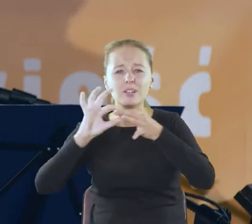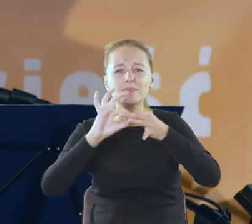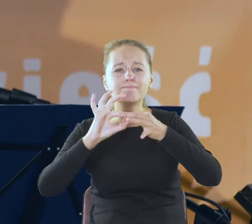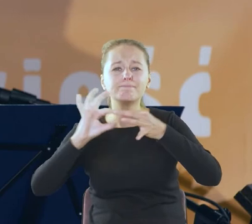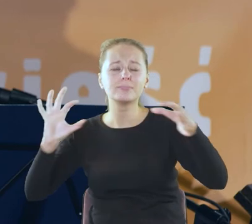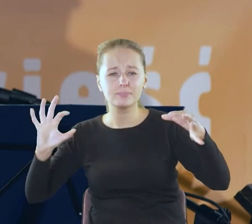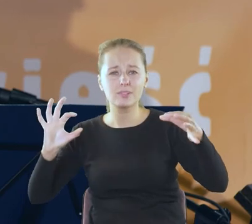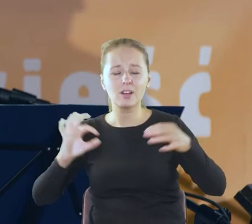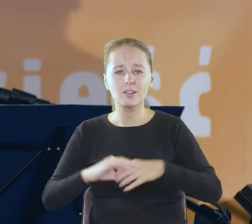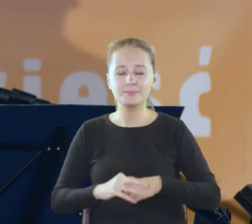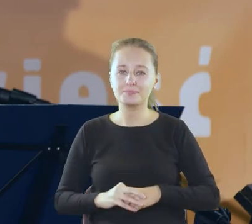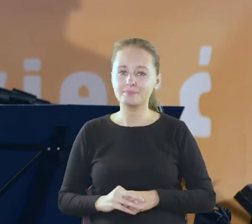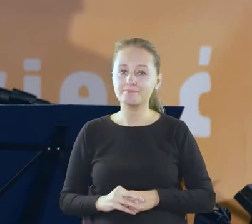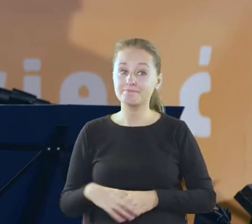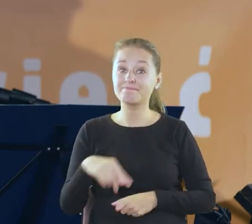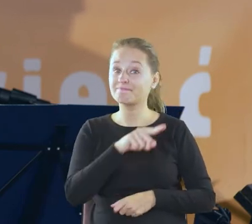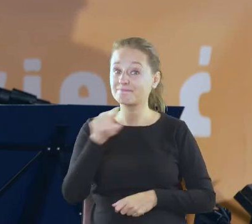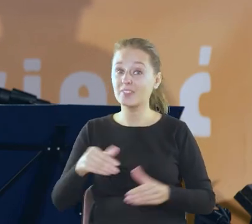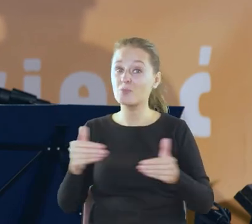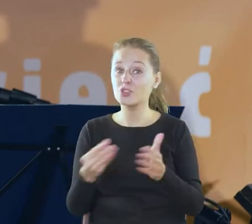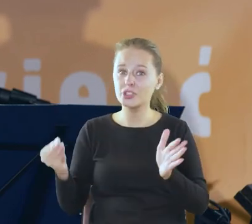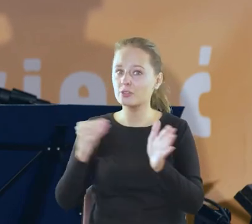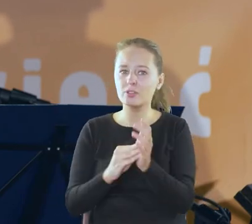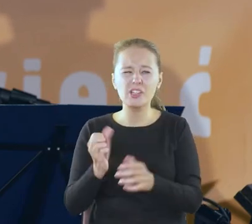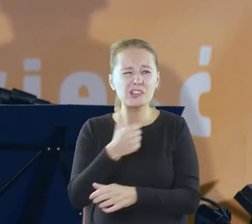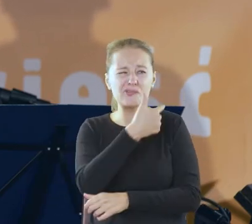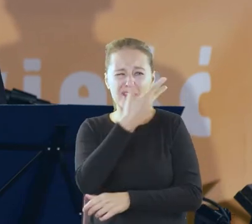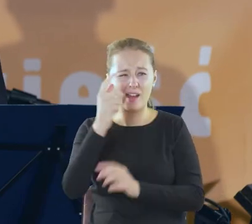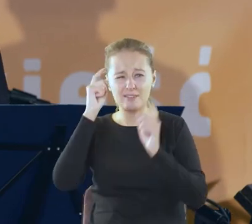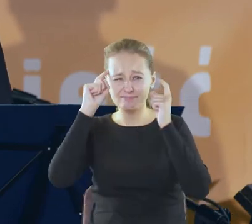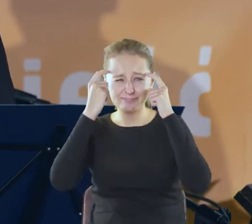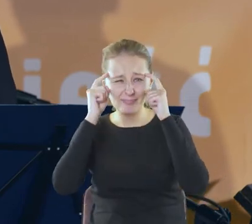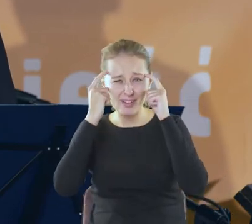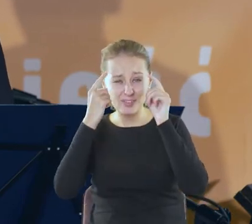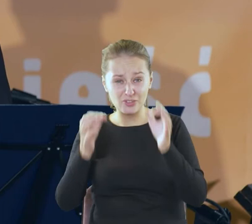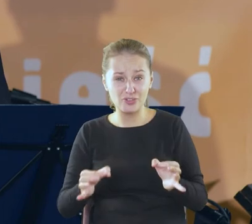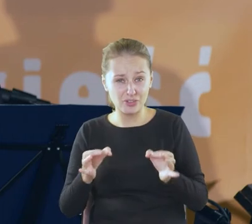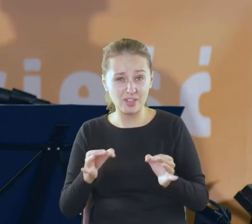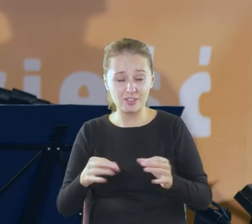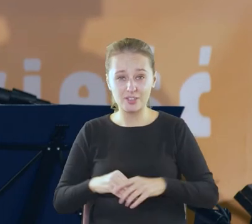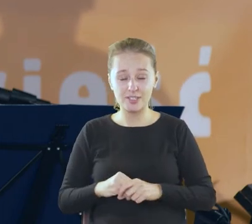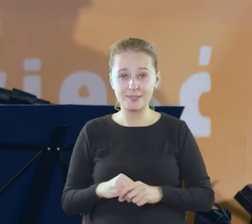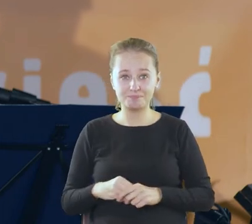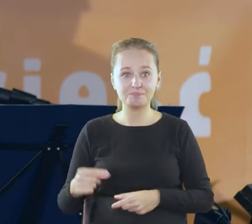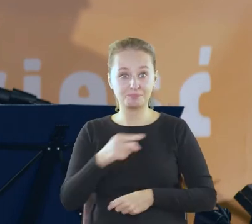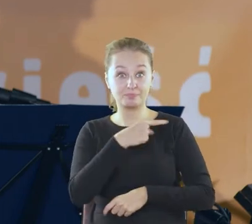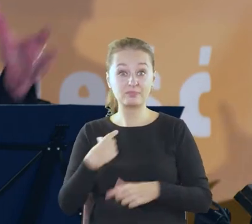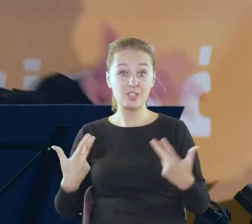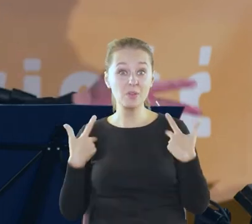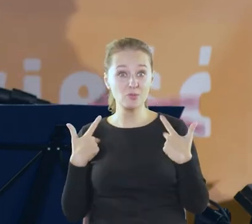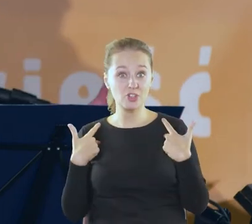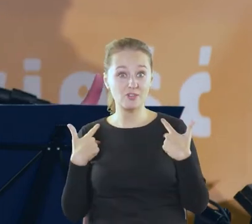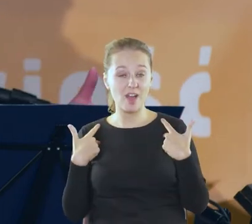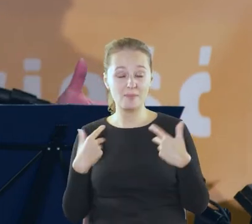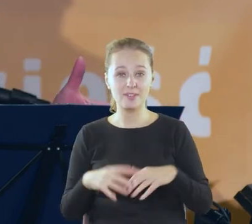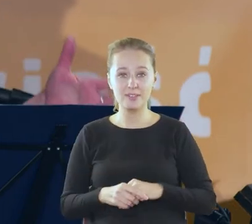tu dodać sobie możecie całą listę zmartwień tych współczesnych które my przeżywamy i które